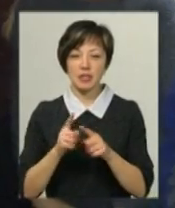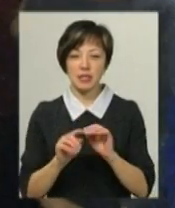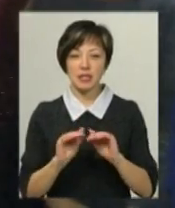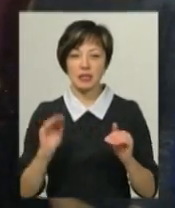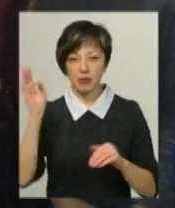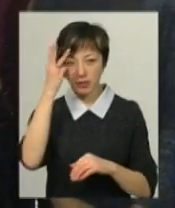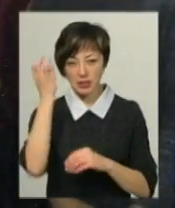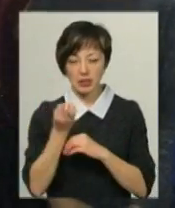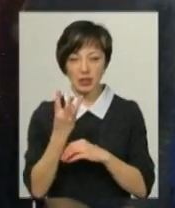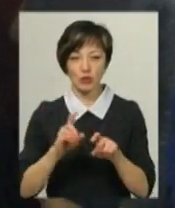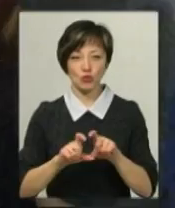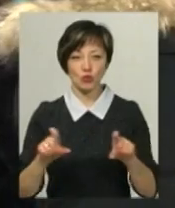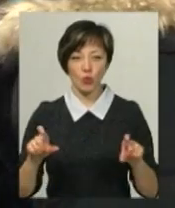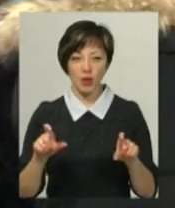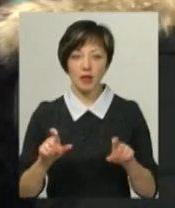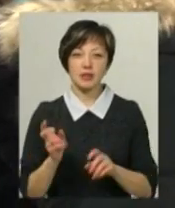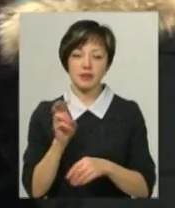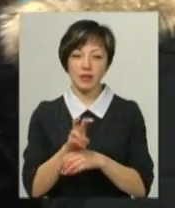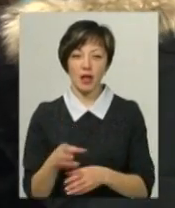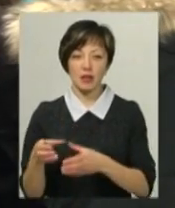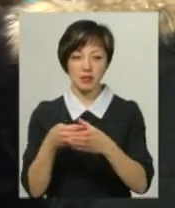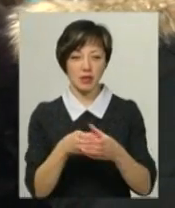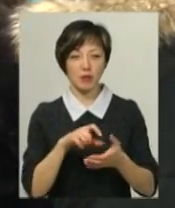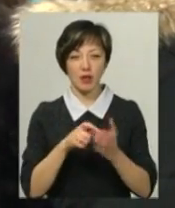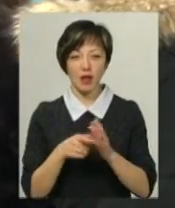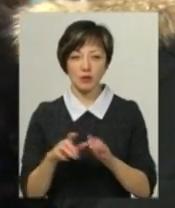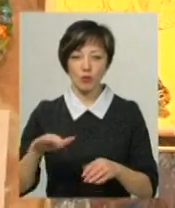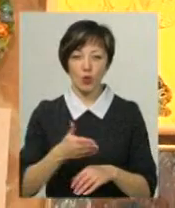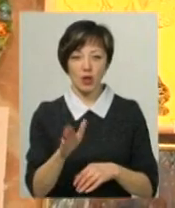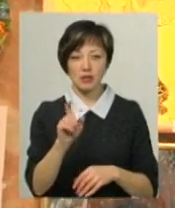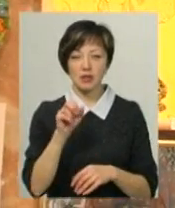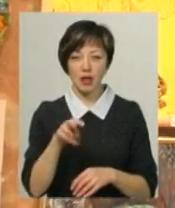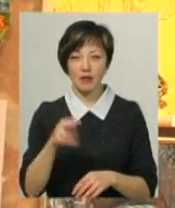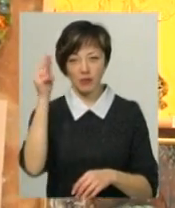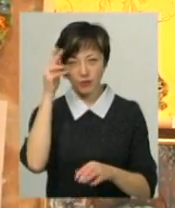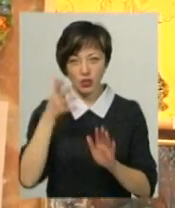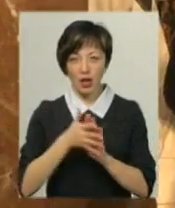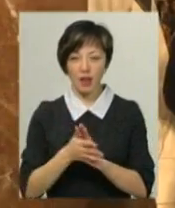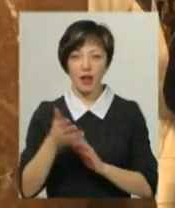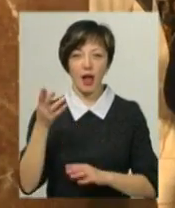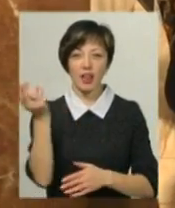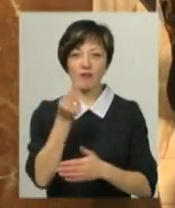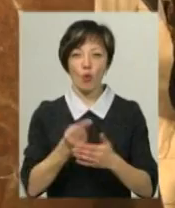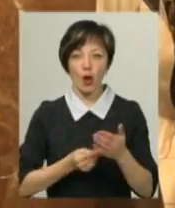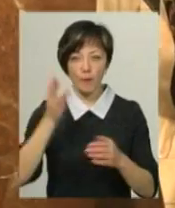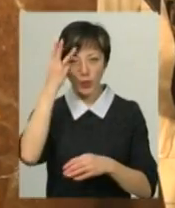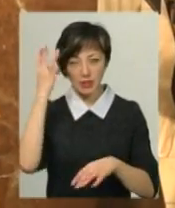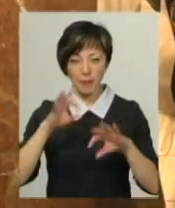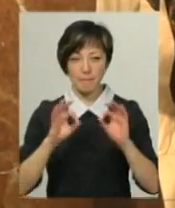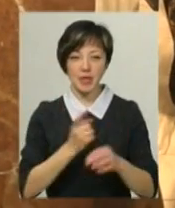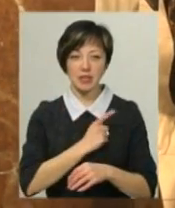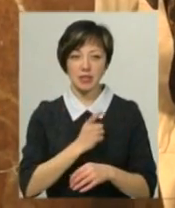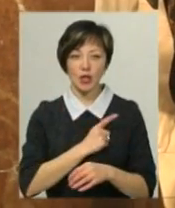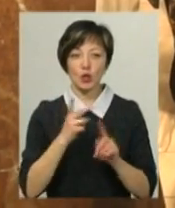Хмельницької 13-ї школи. На квест завітали цілим класом. Блукаючи залами, вивчали твори подільських митців. Другое питання. Скільки